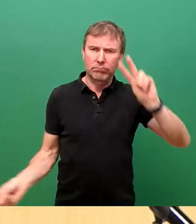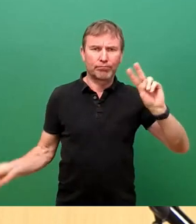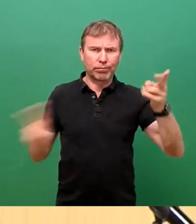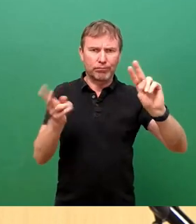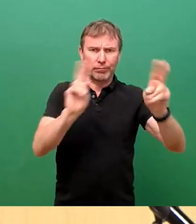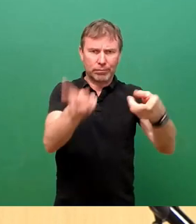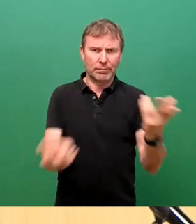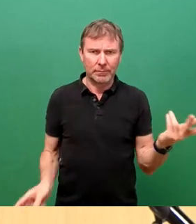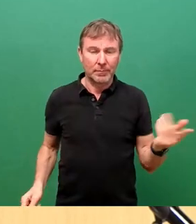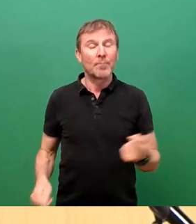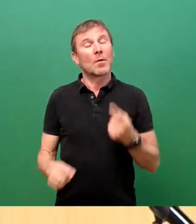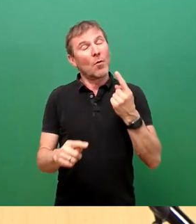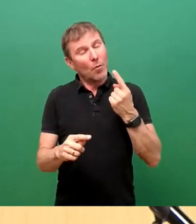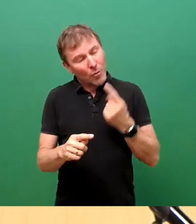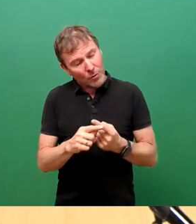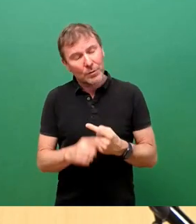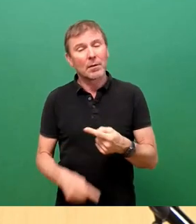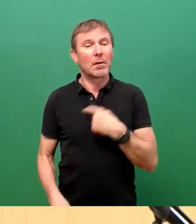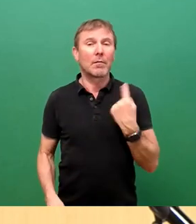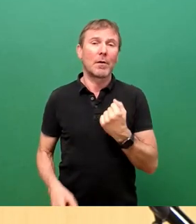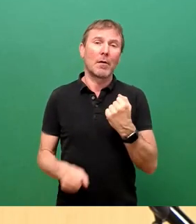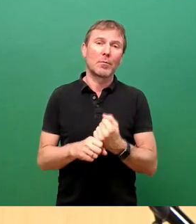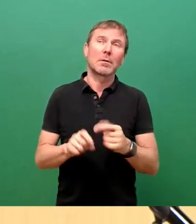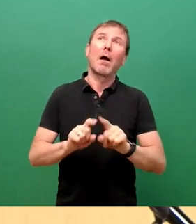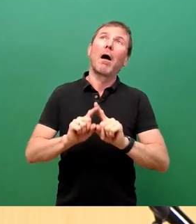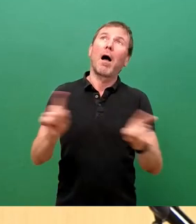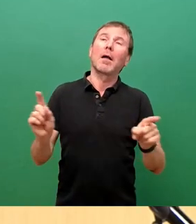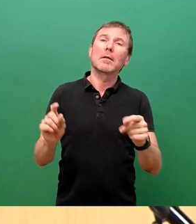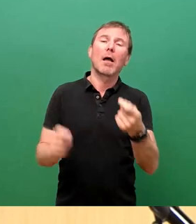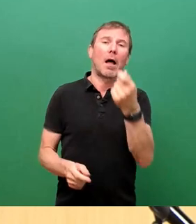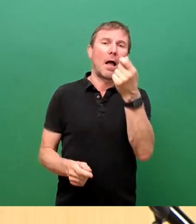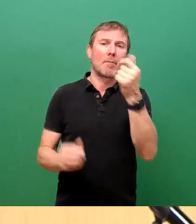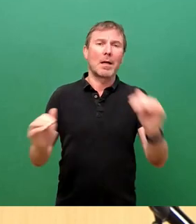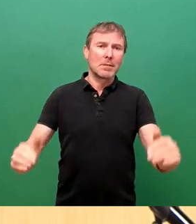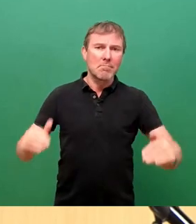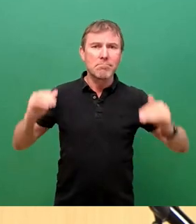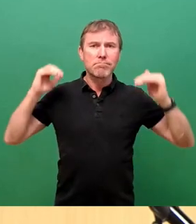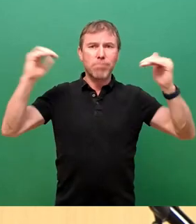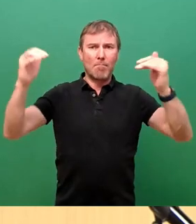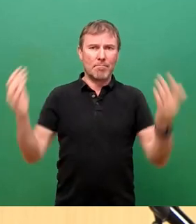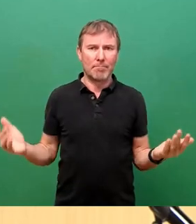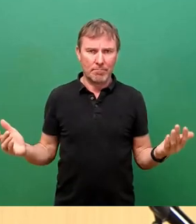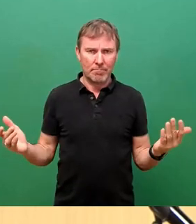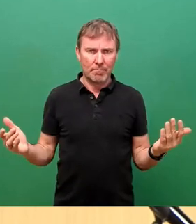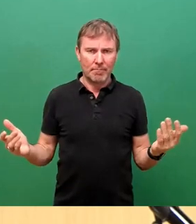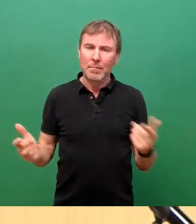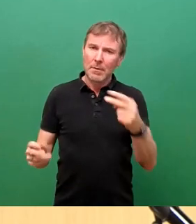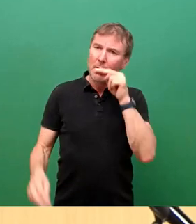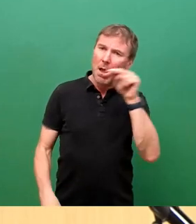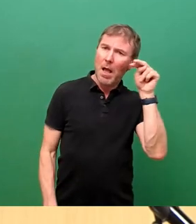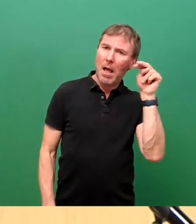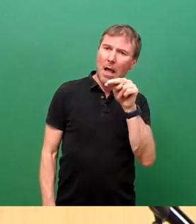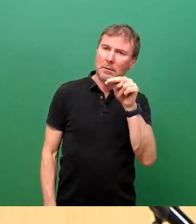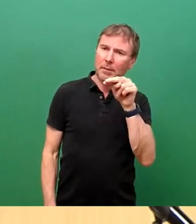hat, meine Damen und Herren, wir werden uns über andere Preisschilder unterhalten müssen. Auch das ist ein Aspekt, wo uns die Zeit